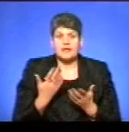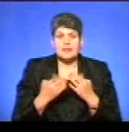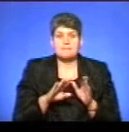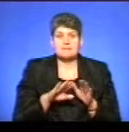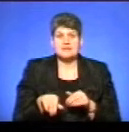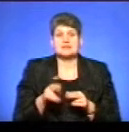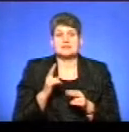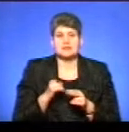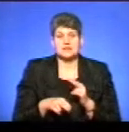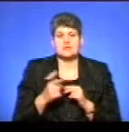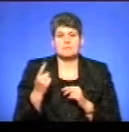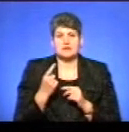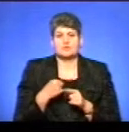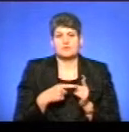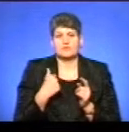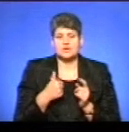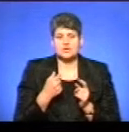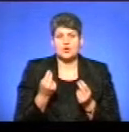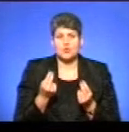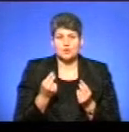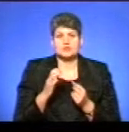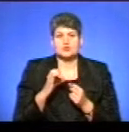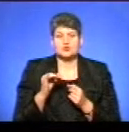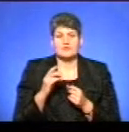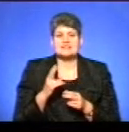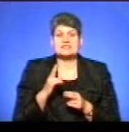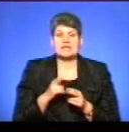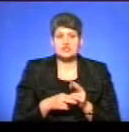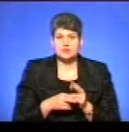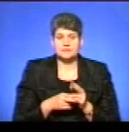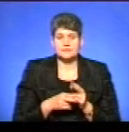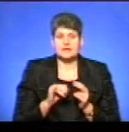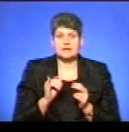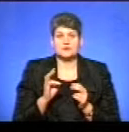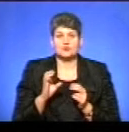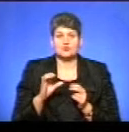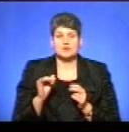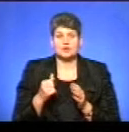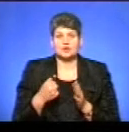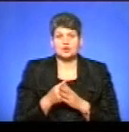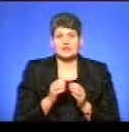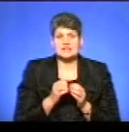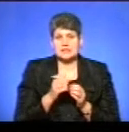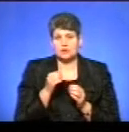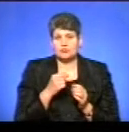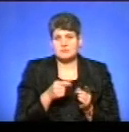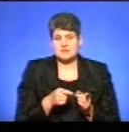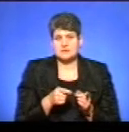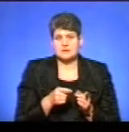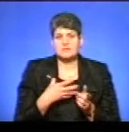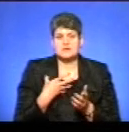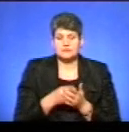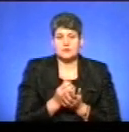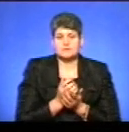після закінчення першого півріччя, кошти субвенції закінчилися на інсулін. І до 10 місяця ми власним